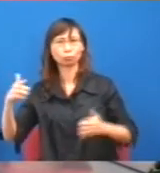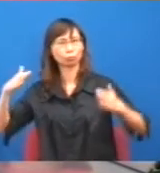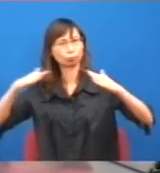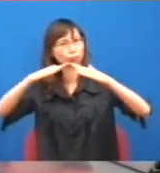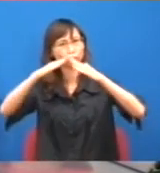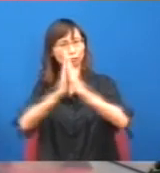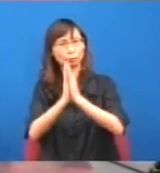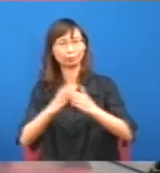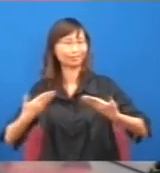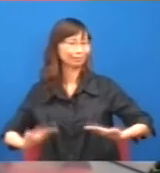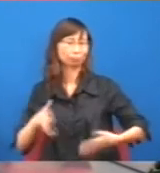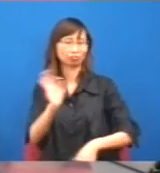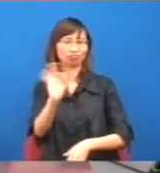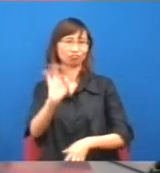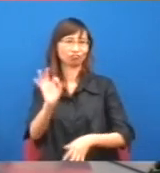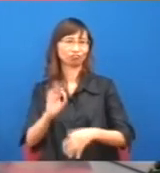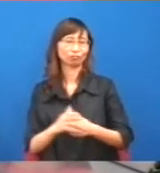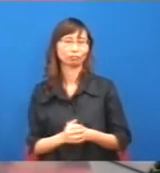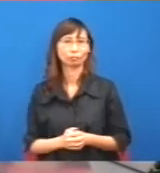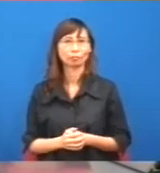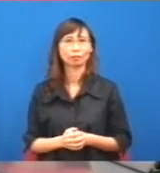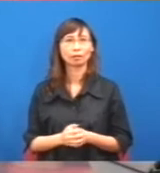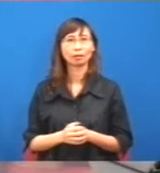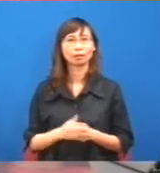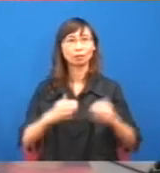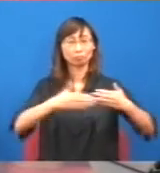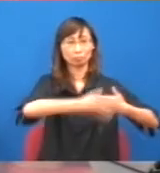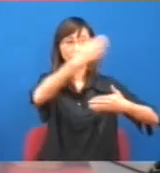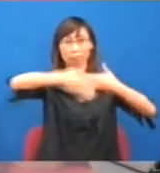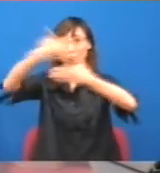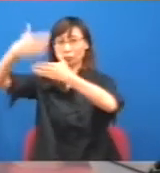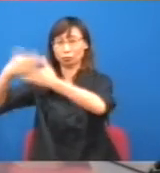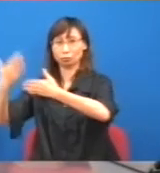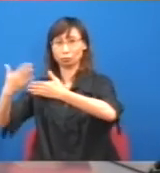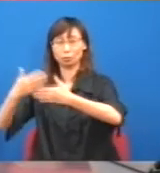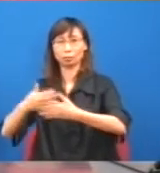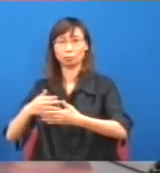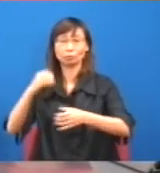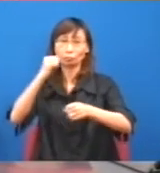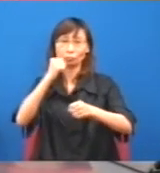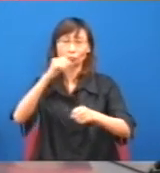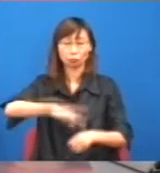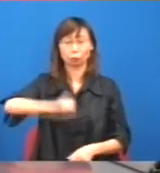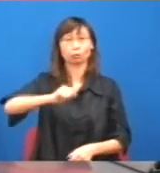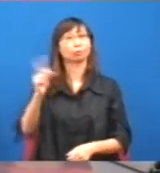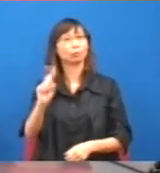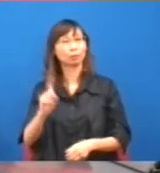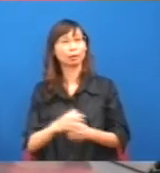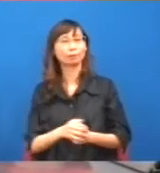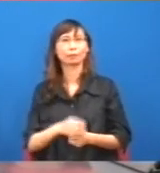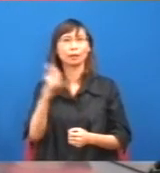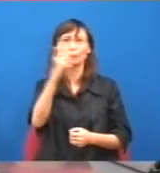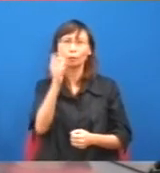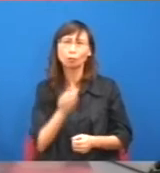那現在就沒有了,那裏,建了那麽多個樓,這裏怎用呢,現在九龍灣的規劃,